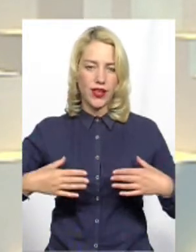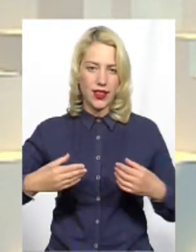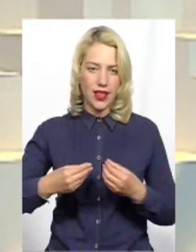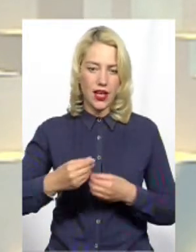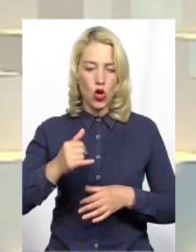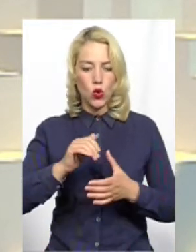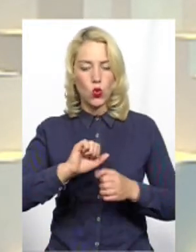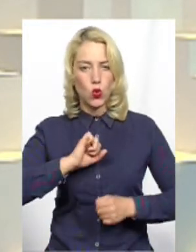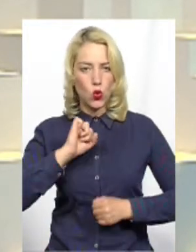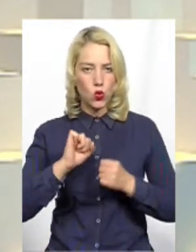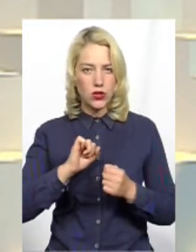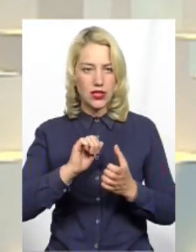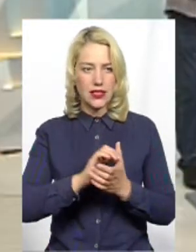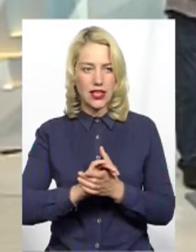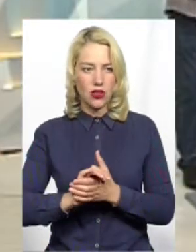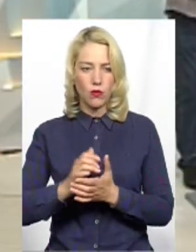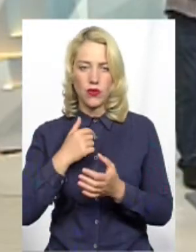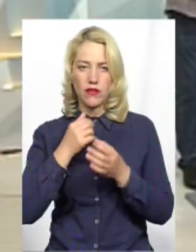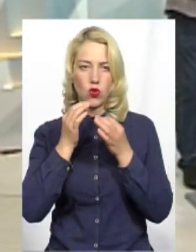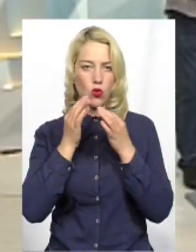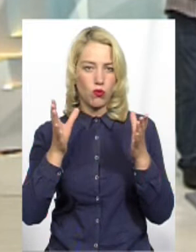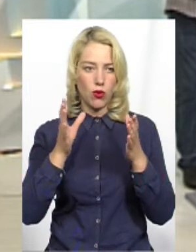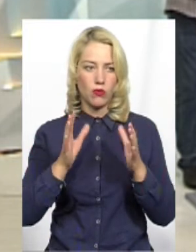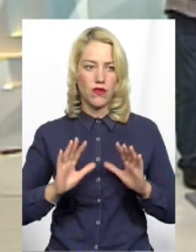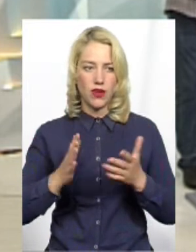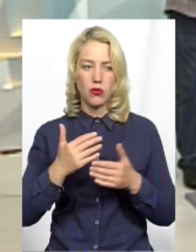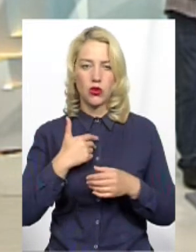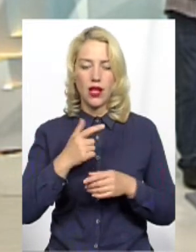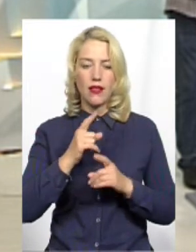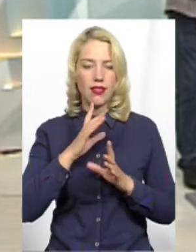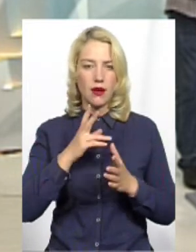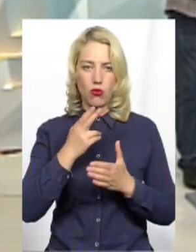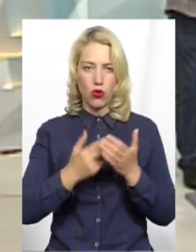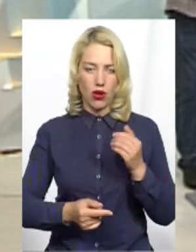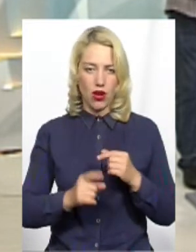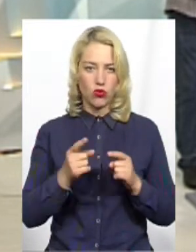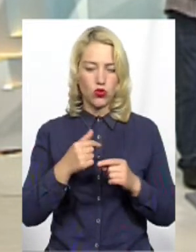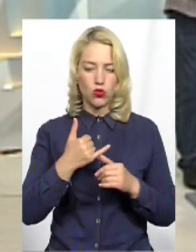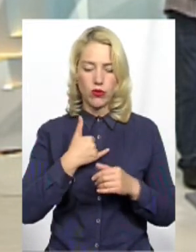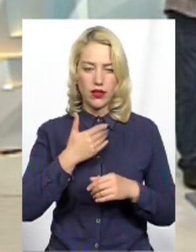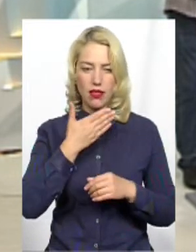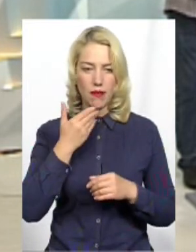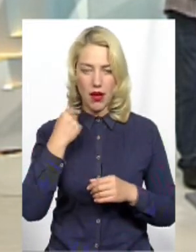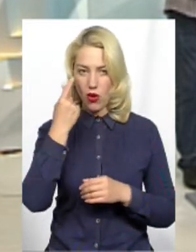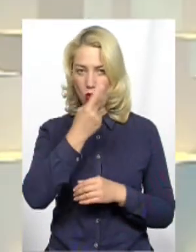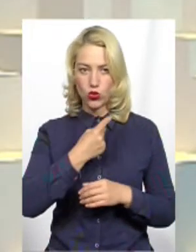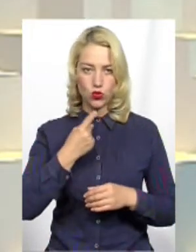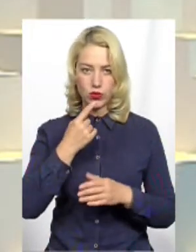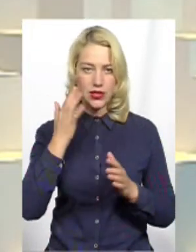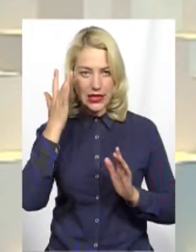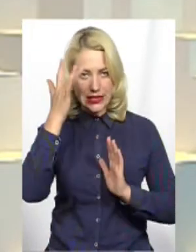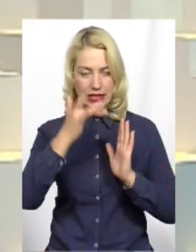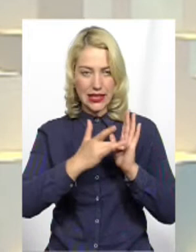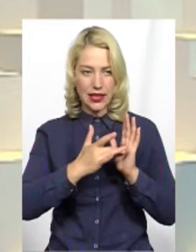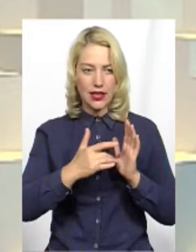І я в будь-якому випадку не програю, тому що в мене нема особистих цілей Я